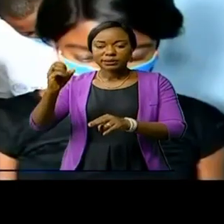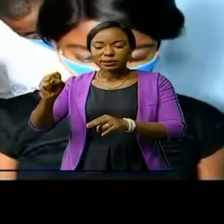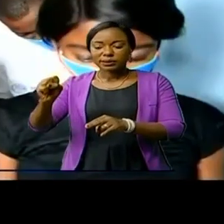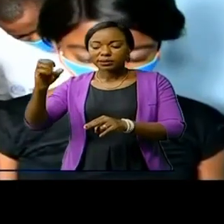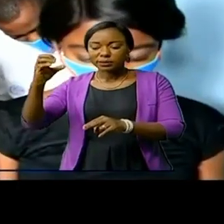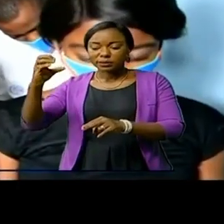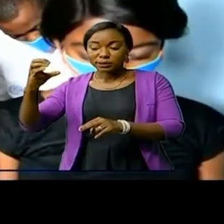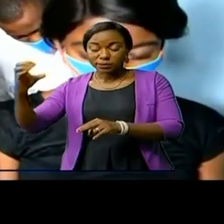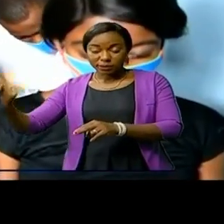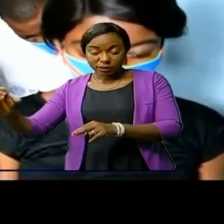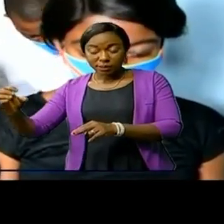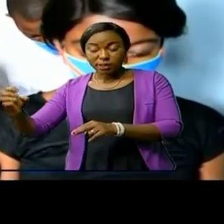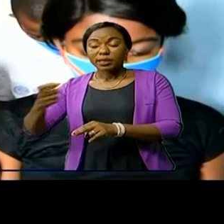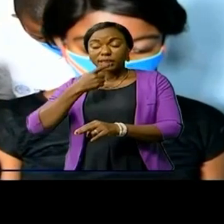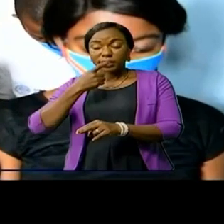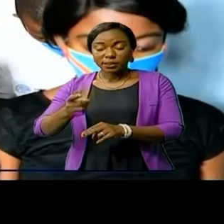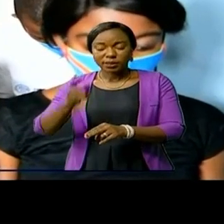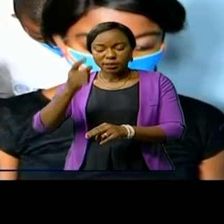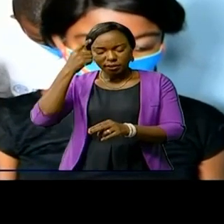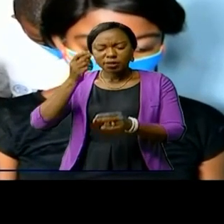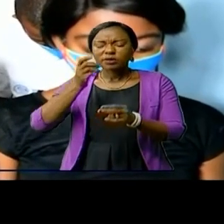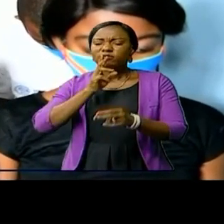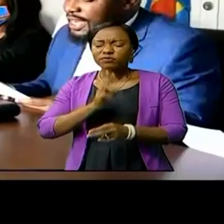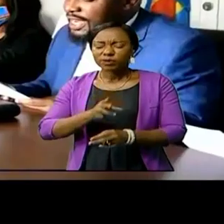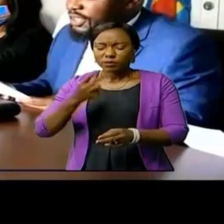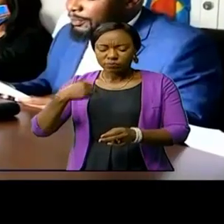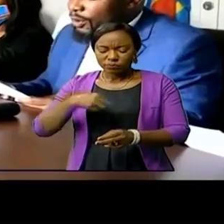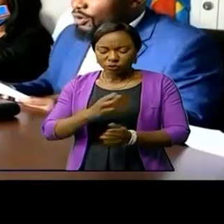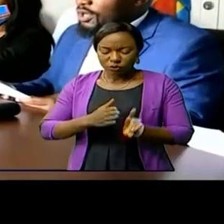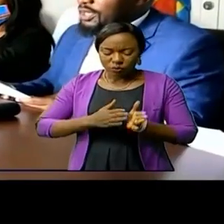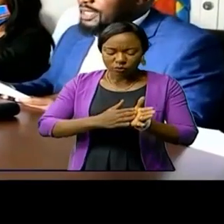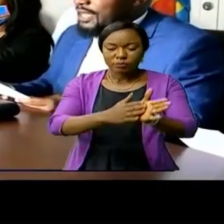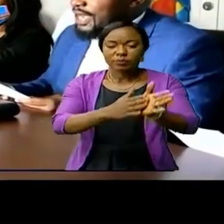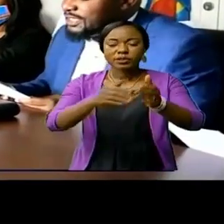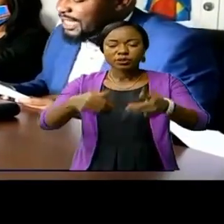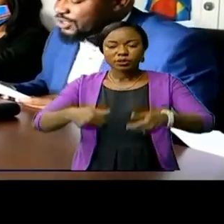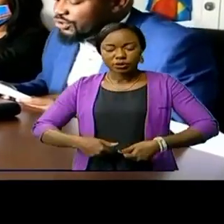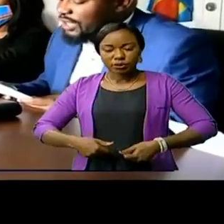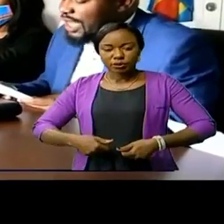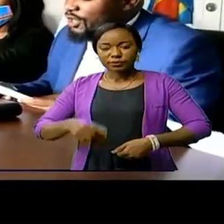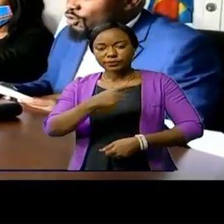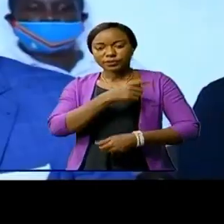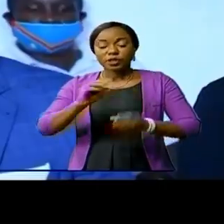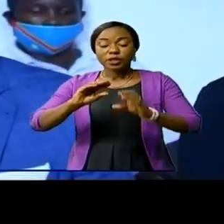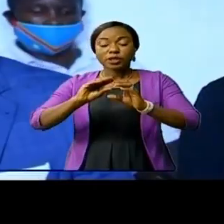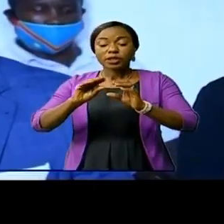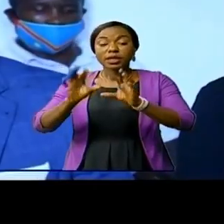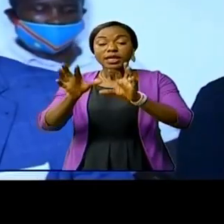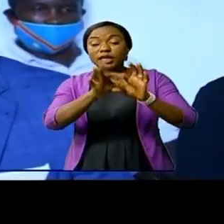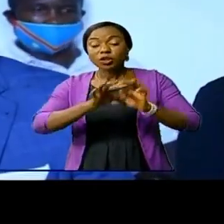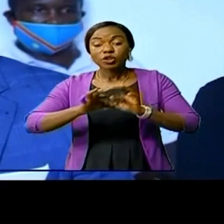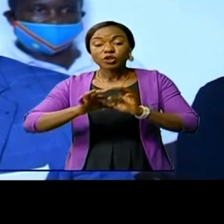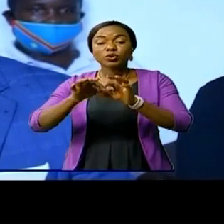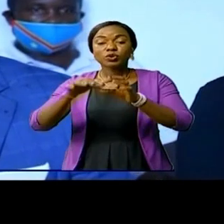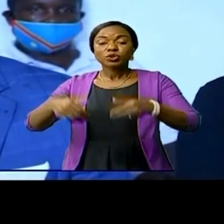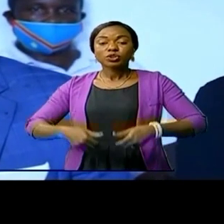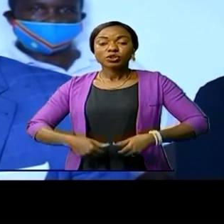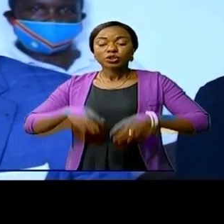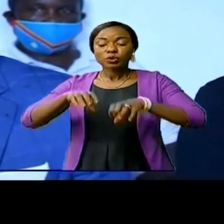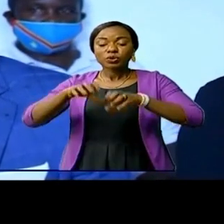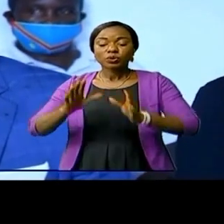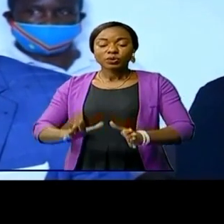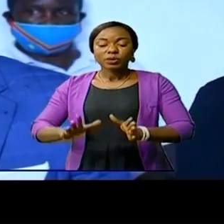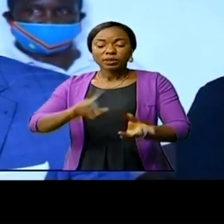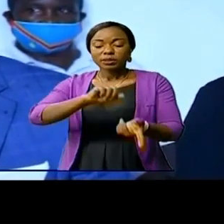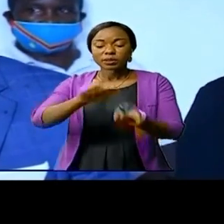a rédit sa volonté d'accompagner les jeunes dans cette démarche. L'Union des jeunes congolais pour le changement et les